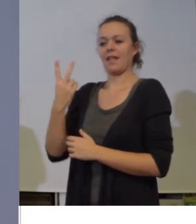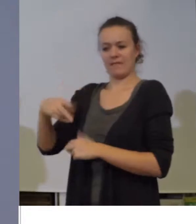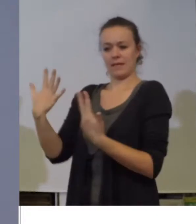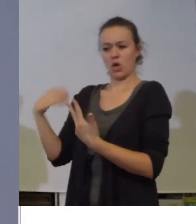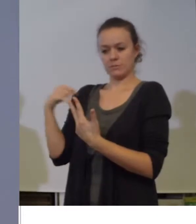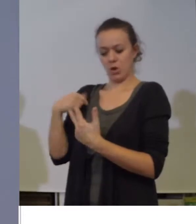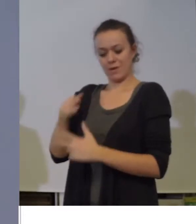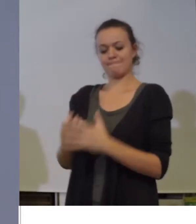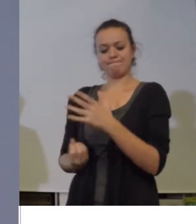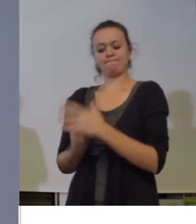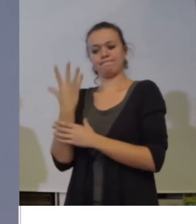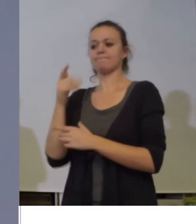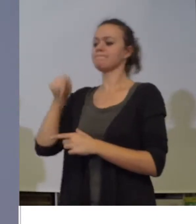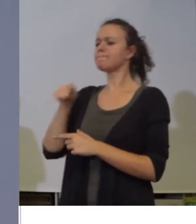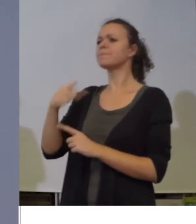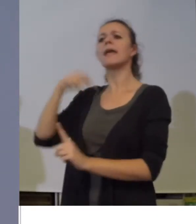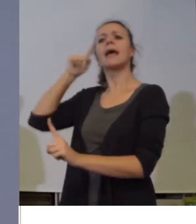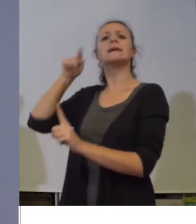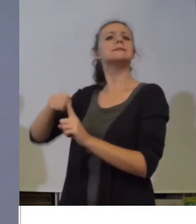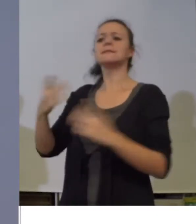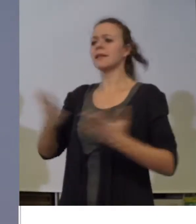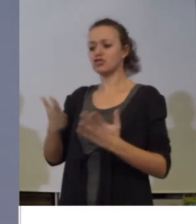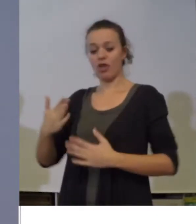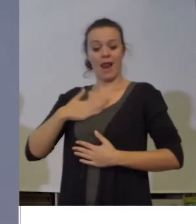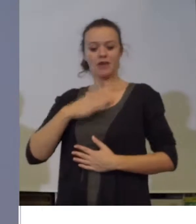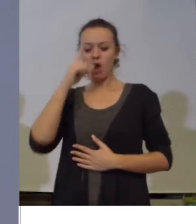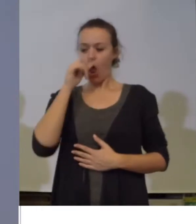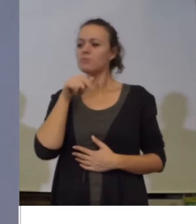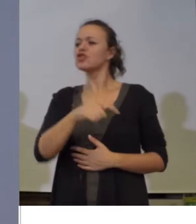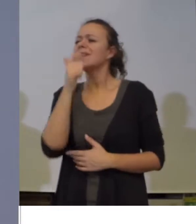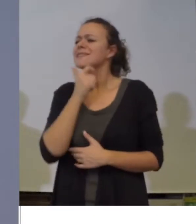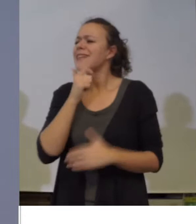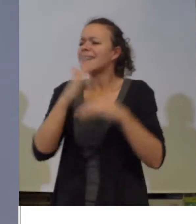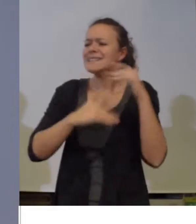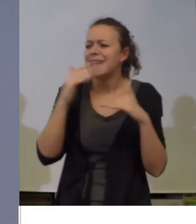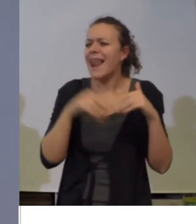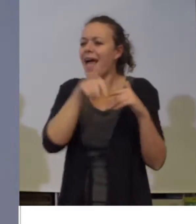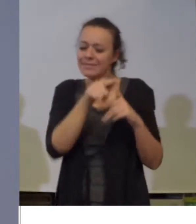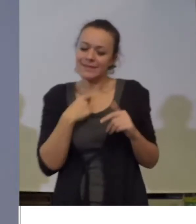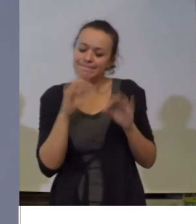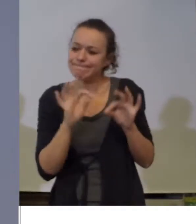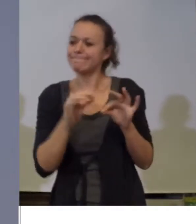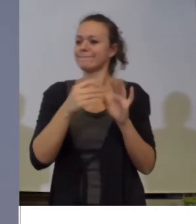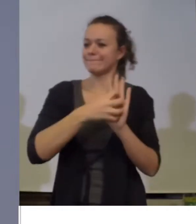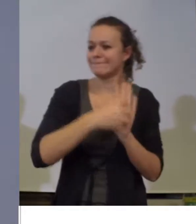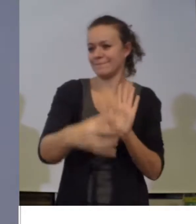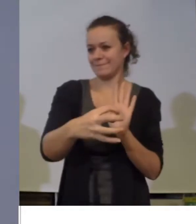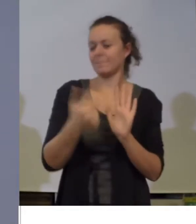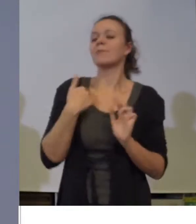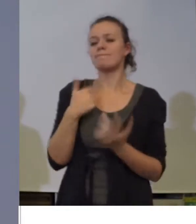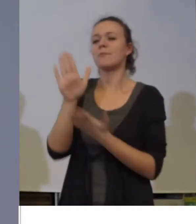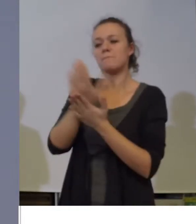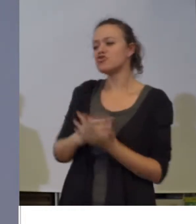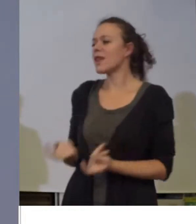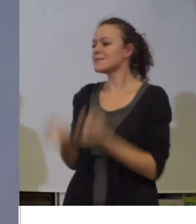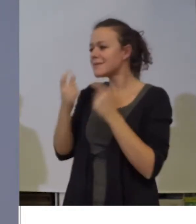2008. godine i jedini cilj je naš bio očuvanje i negovanje starih zanata u našoj opštini. Kako smo krenuli